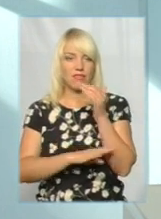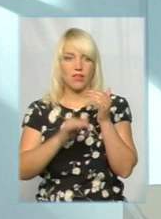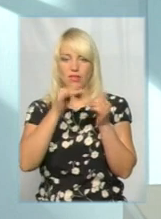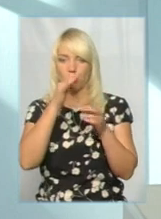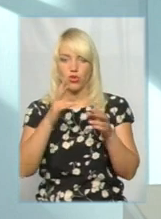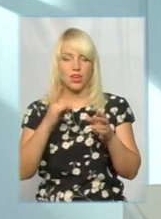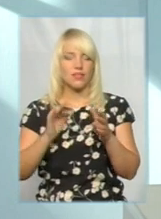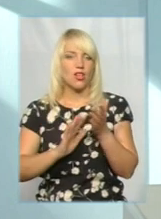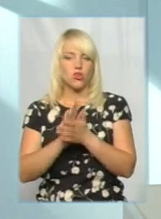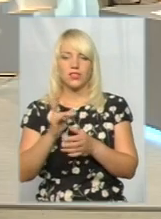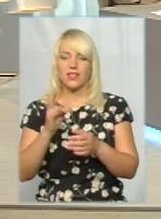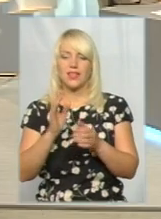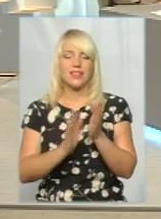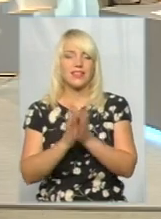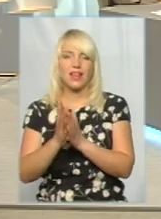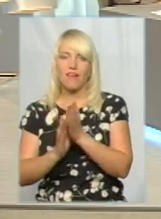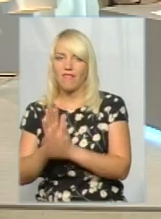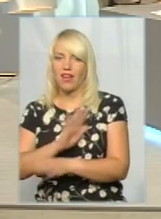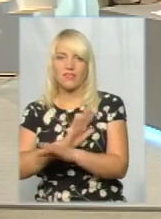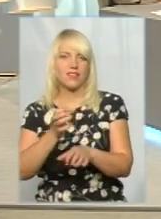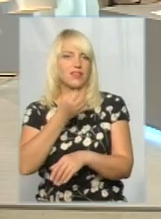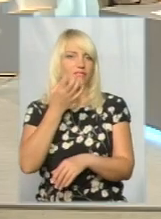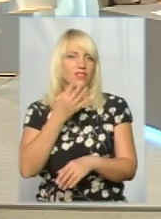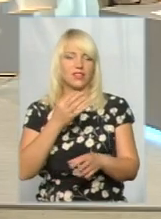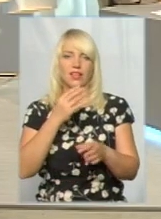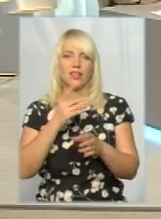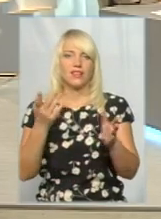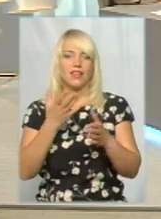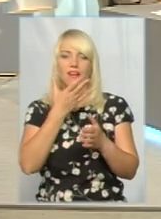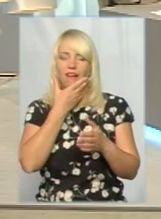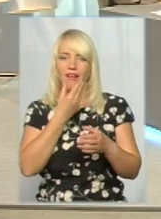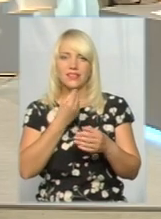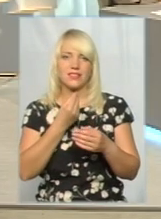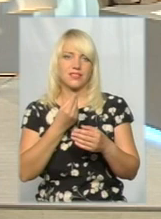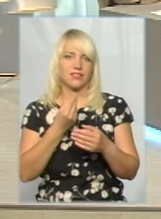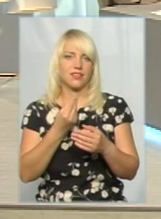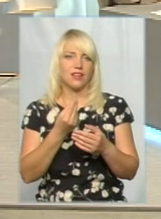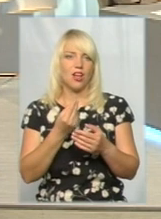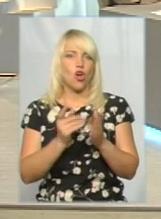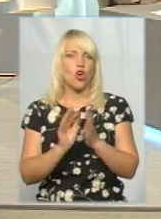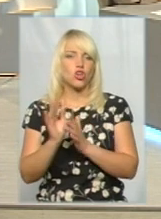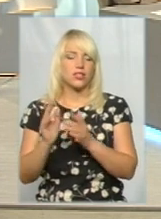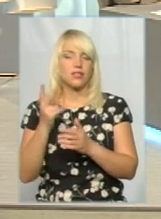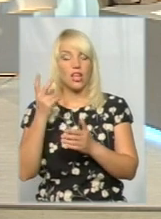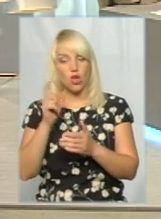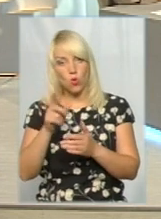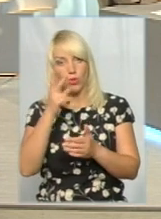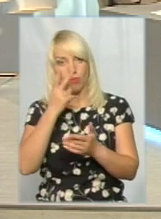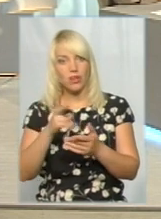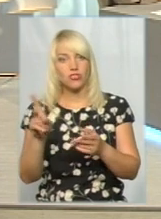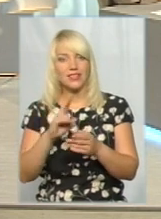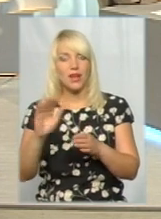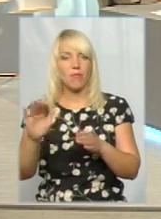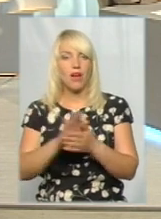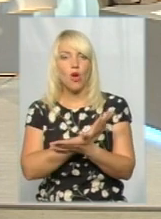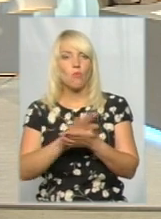рости ні трава, ні квіти, ні якась декоративна рослинність. І є бачення людей, що його треба проріджувати.